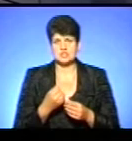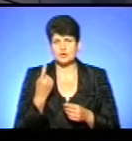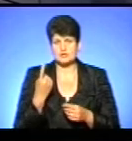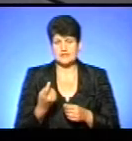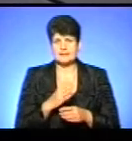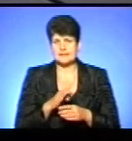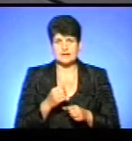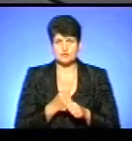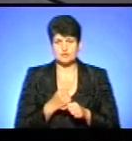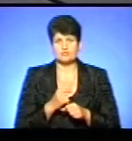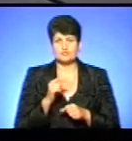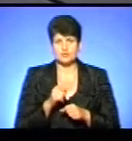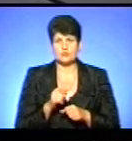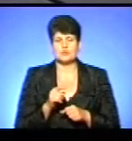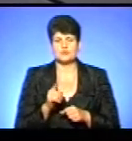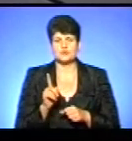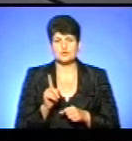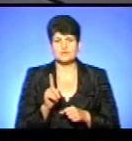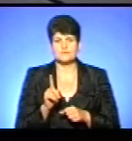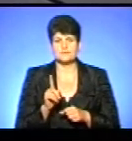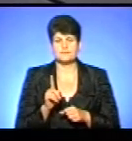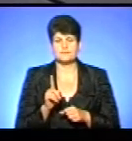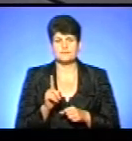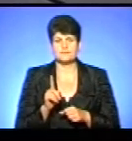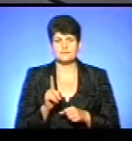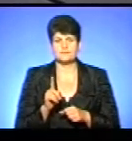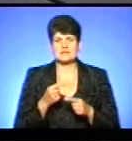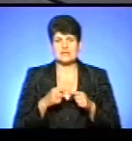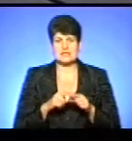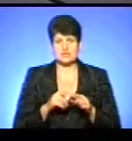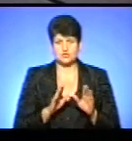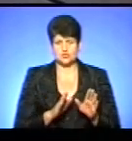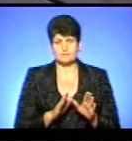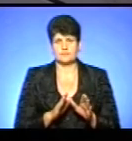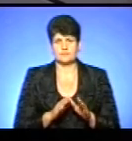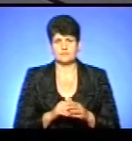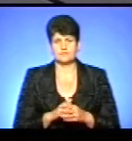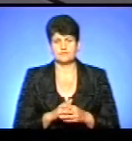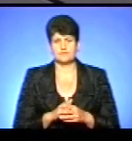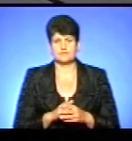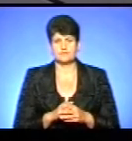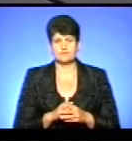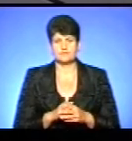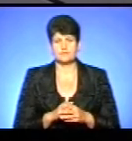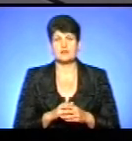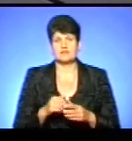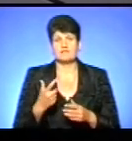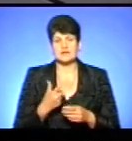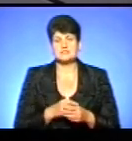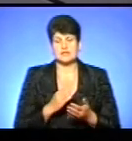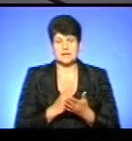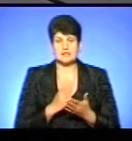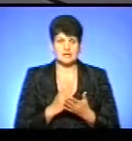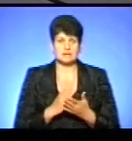зробив з того приводу, що там чисто технічно. Не було вакцина? Ні, вакцина в нас є. Ми